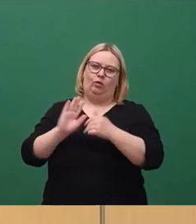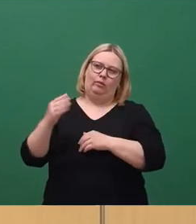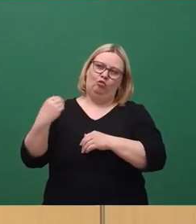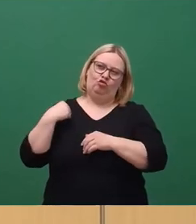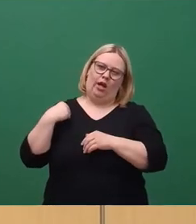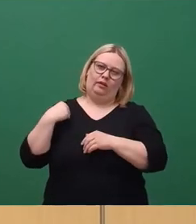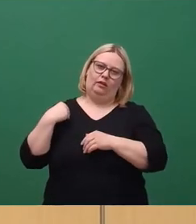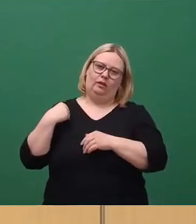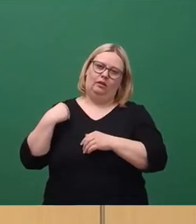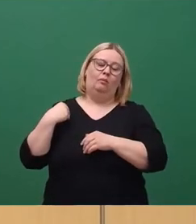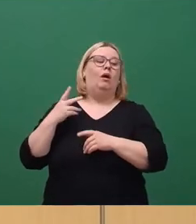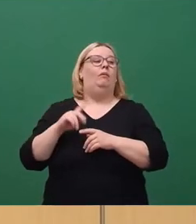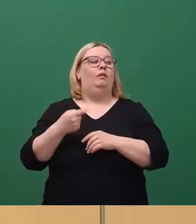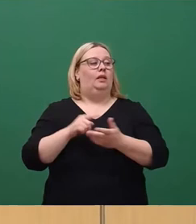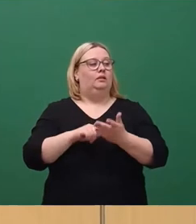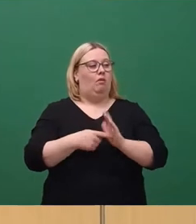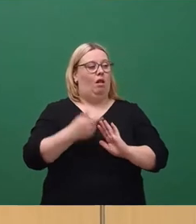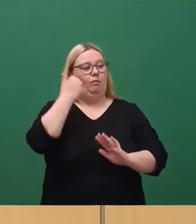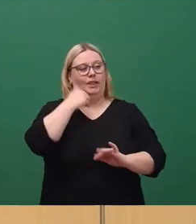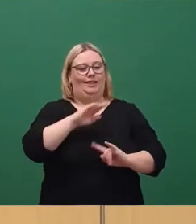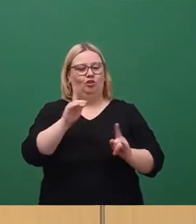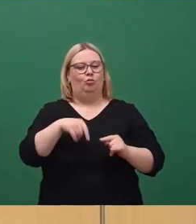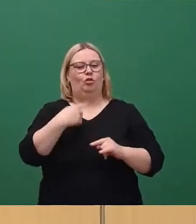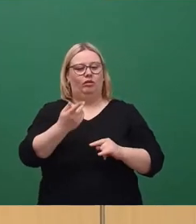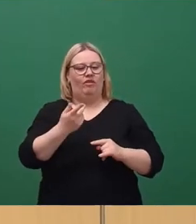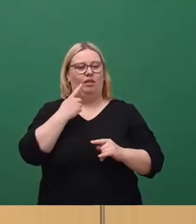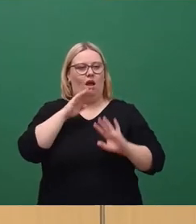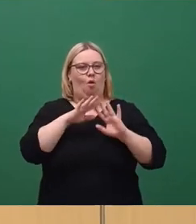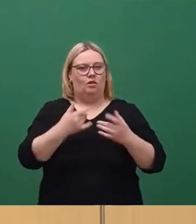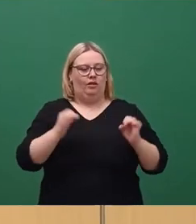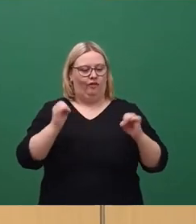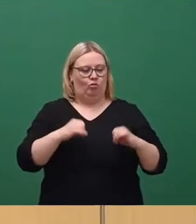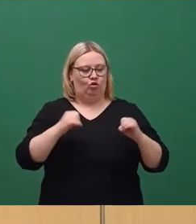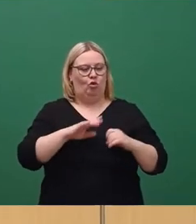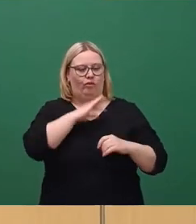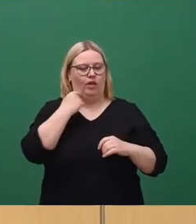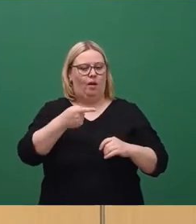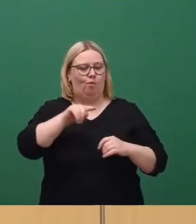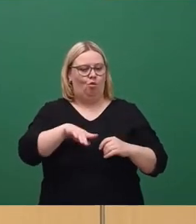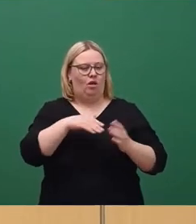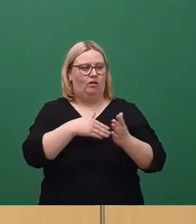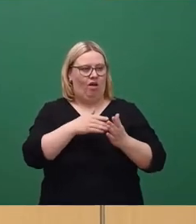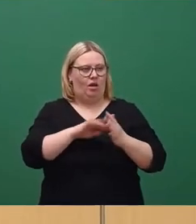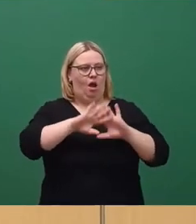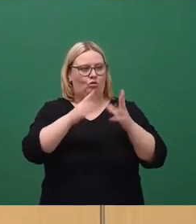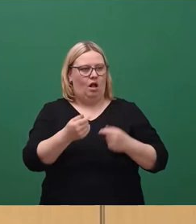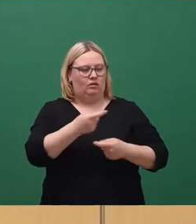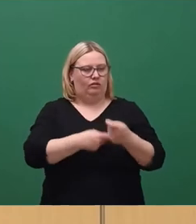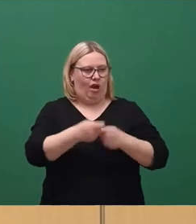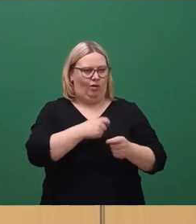sollten beim nächsten Mal vermeiden, dass wir nach Verabschiedung des Haushalts noch monatelang weitere Haushaltsverhandlungen führen.